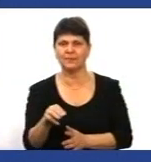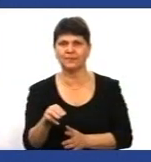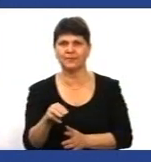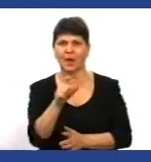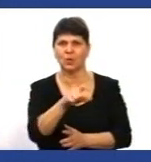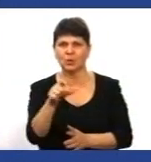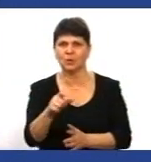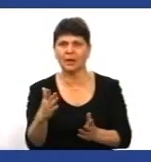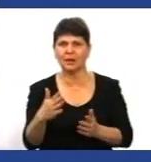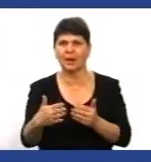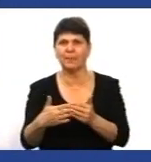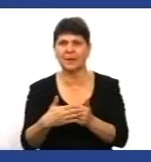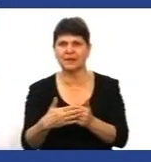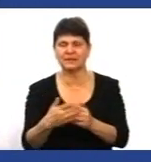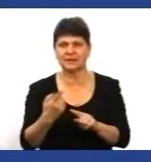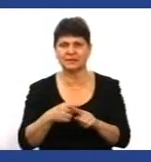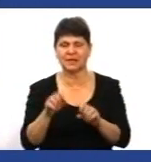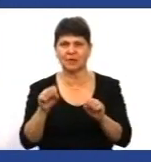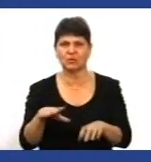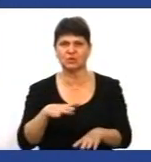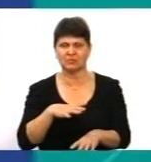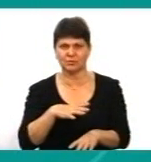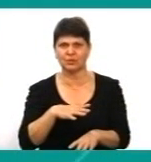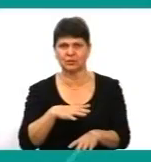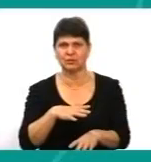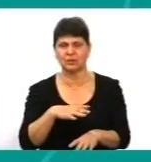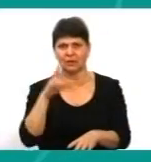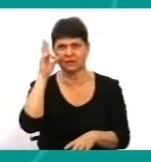ідеологічно. в принципі це може скласти в сумі прийнятну цифру.